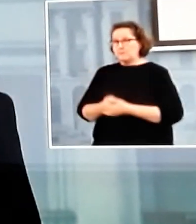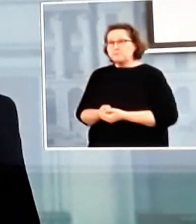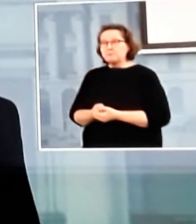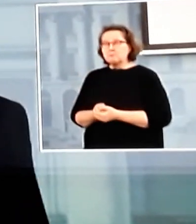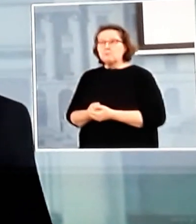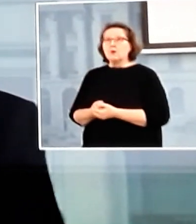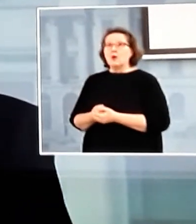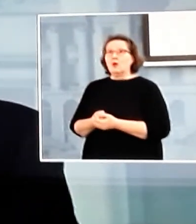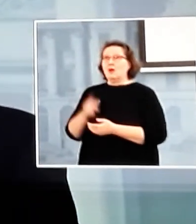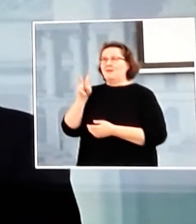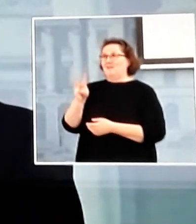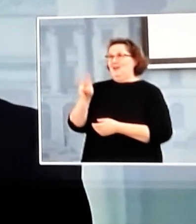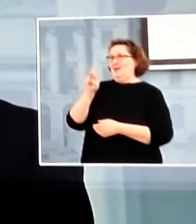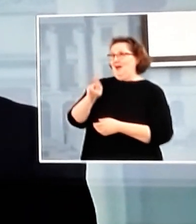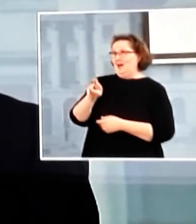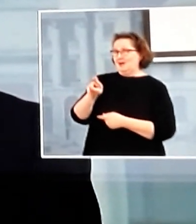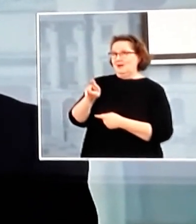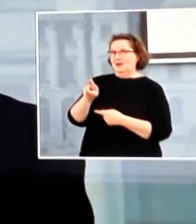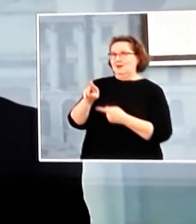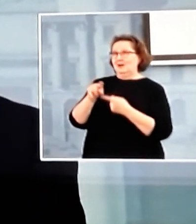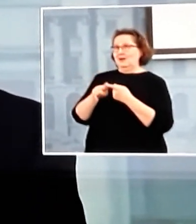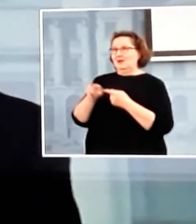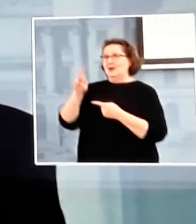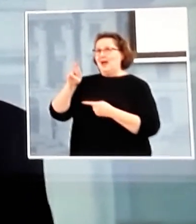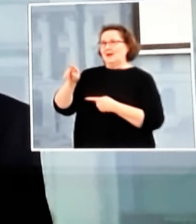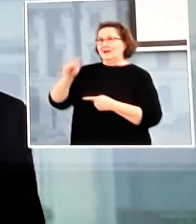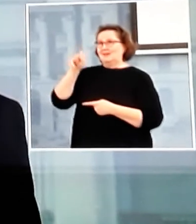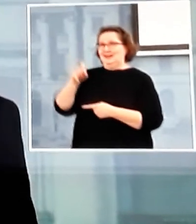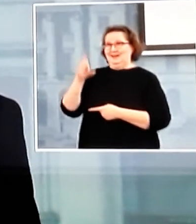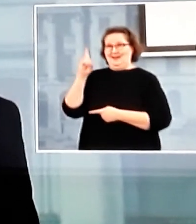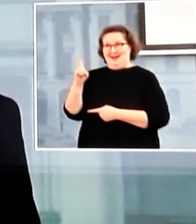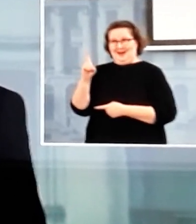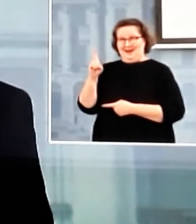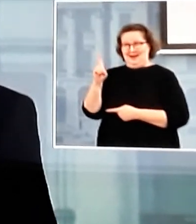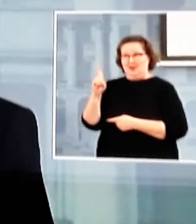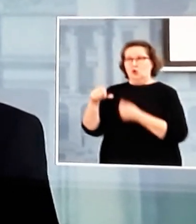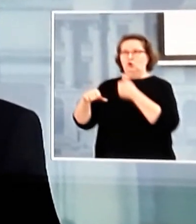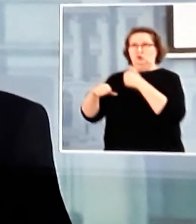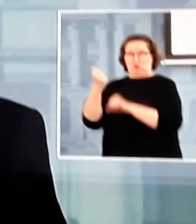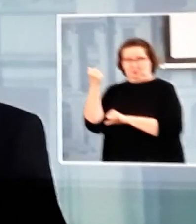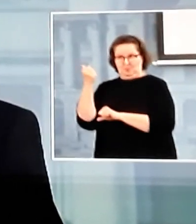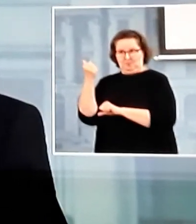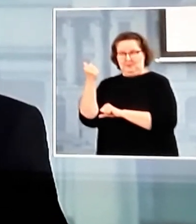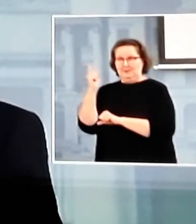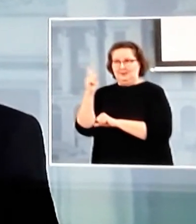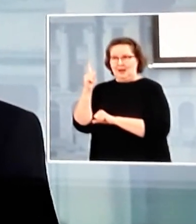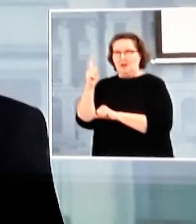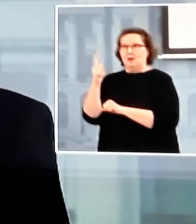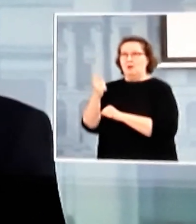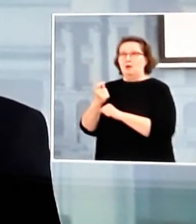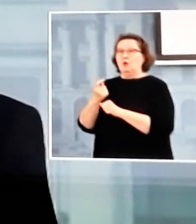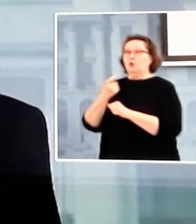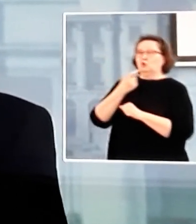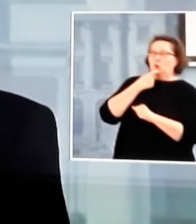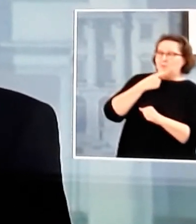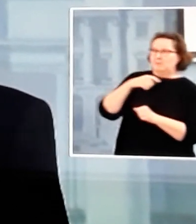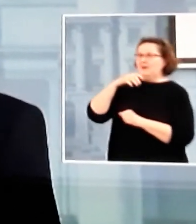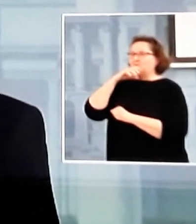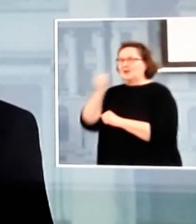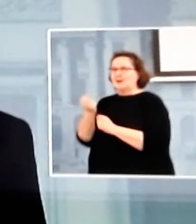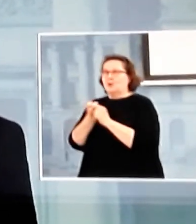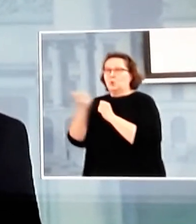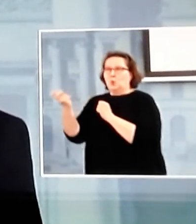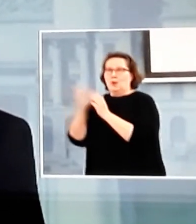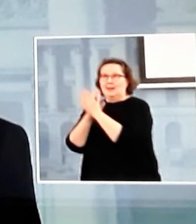VR ja RZD ovat sopineet, että matkustajaliikenne keskeytetään Suomen ja Venäjän